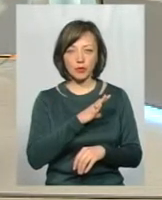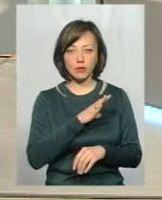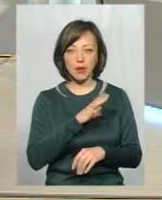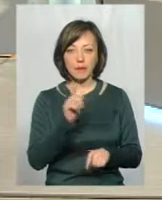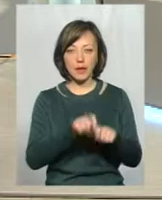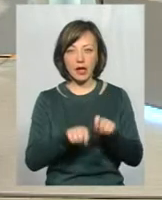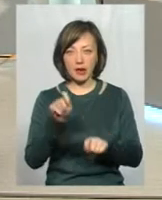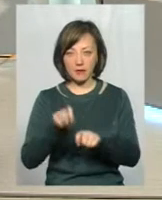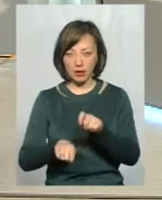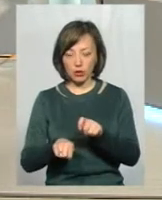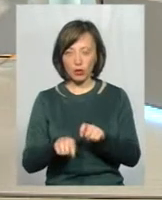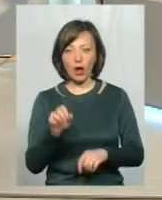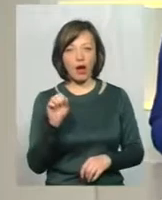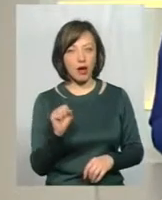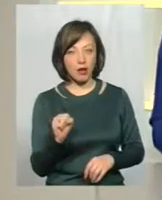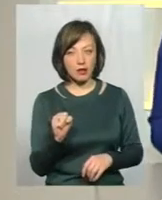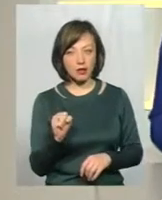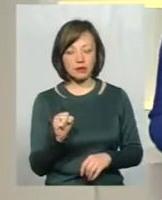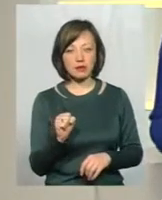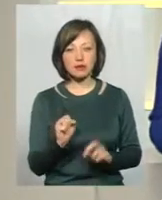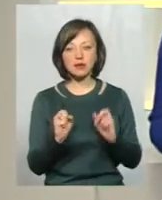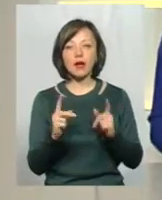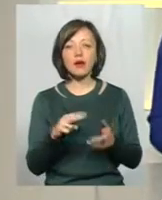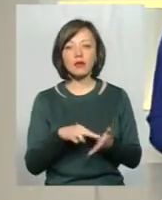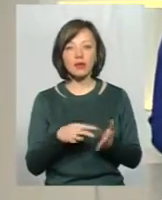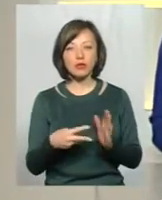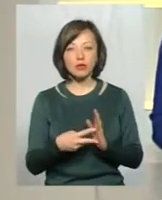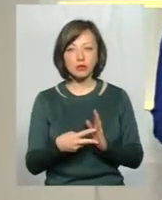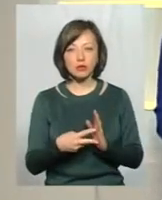перевірено, так? А як планується,